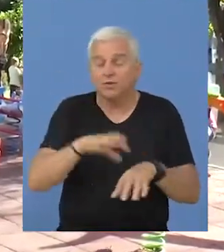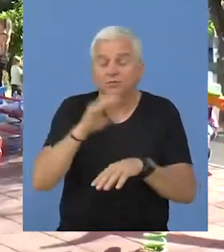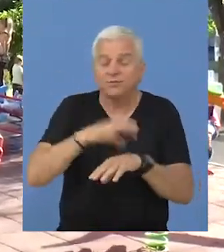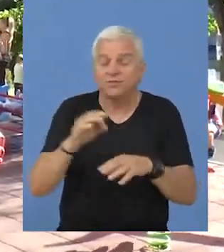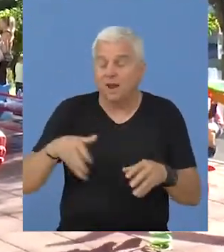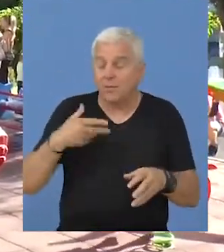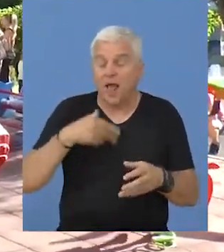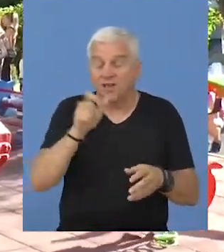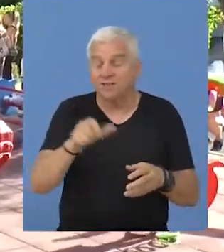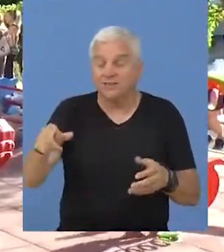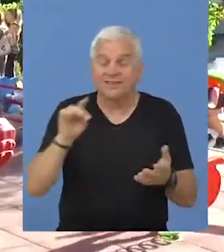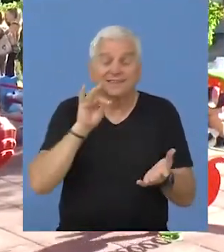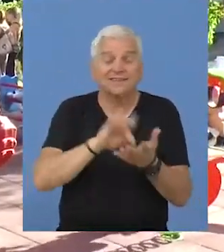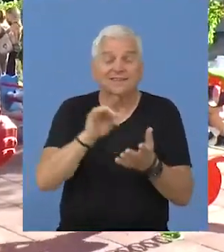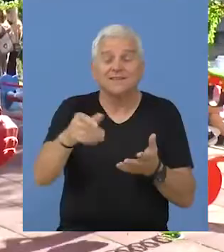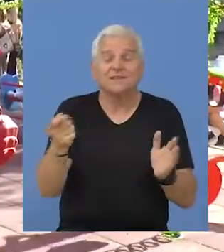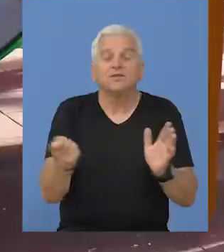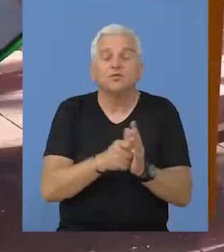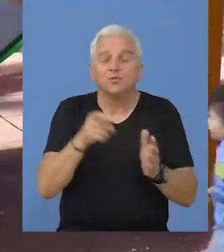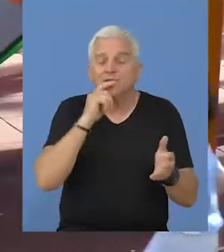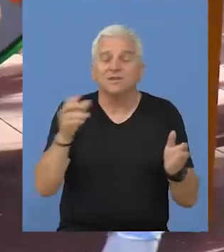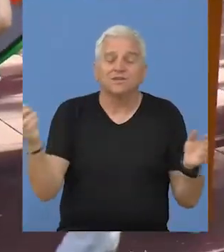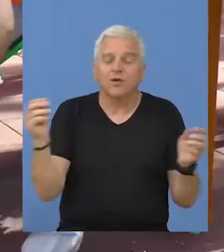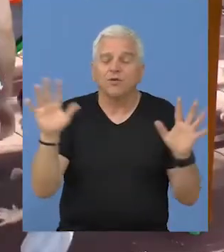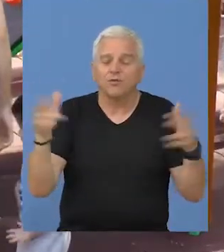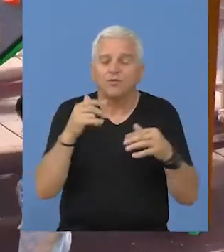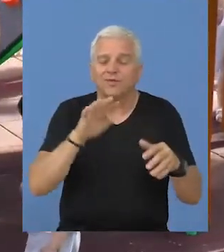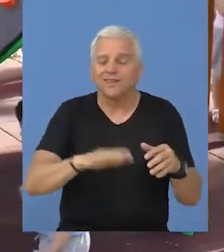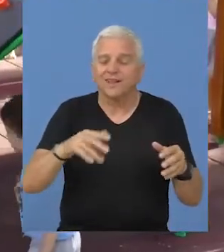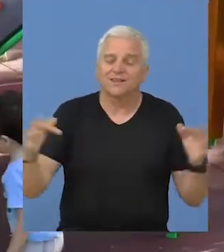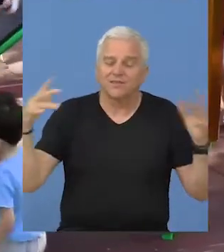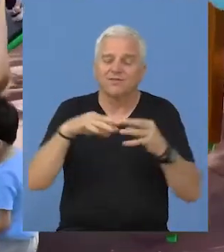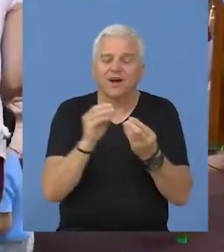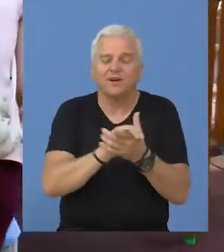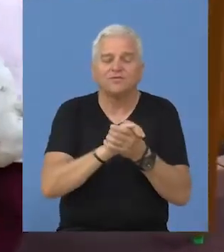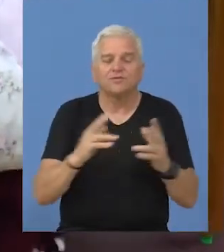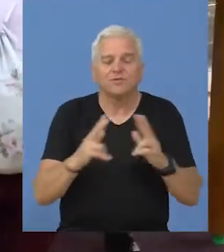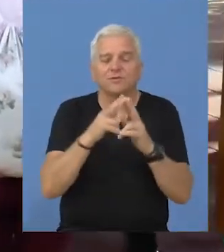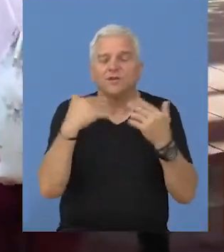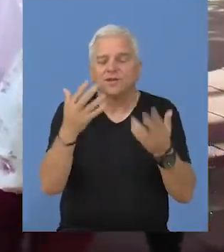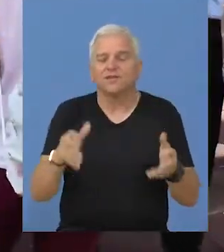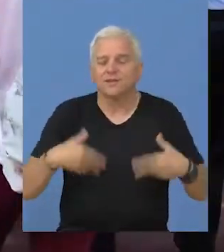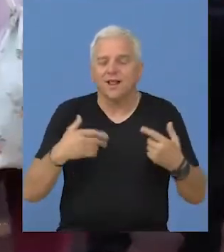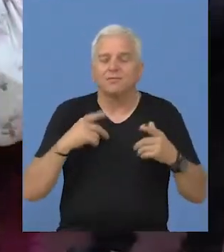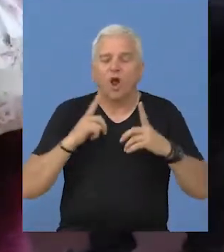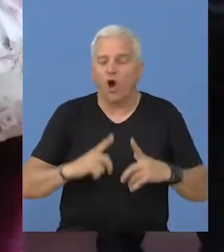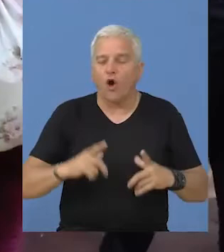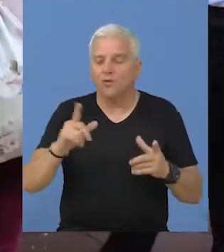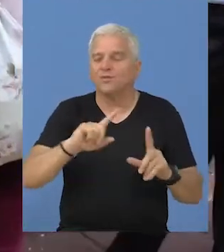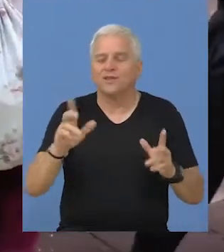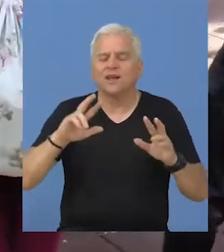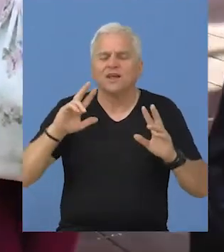i za naše mlađe. Cilj je da se skupi što više djecu u našem naselju, to je druženje, da djecu ulepšamo